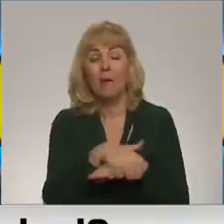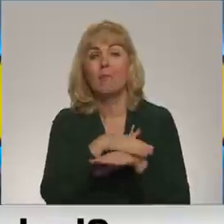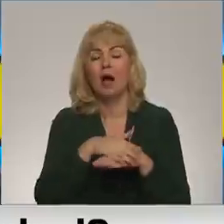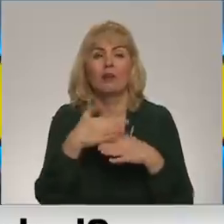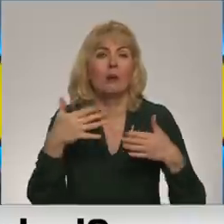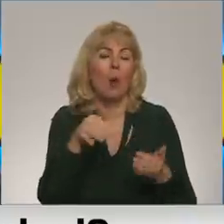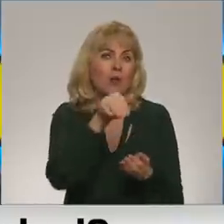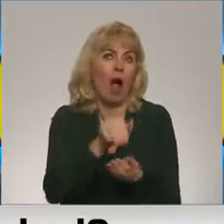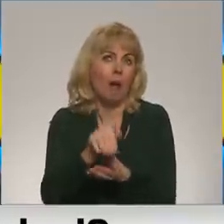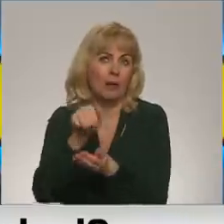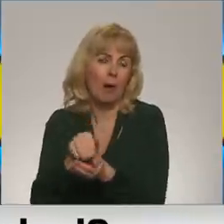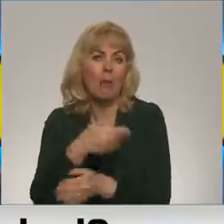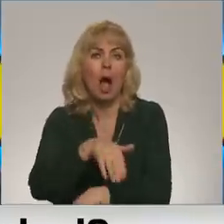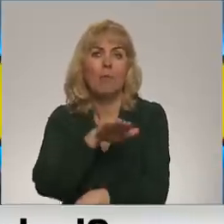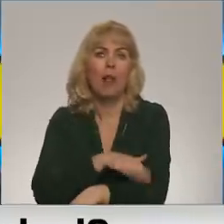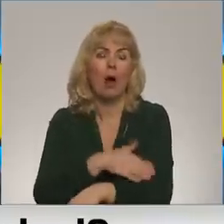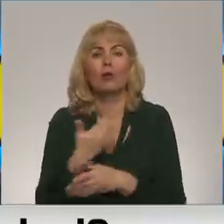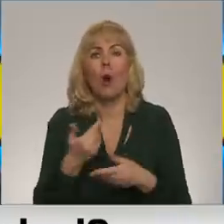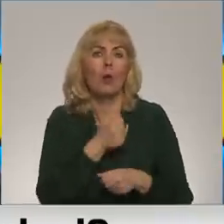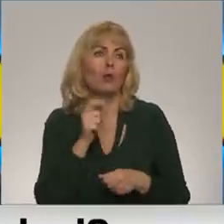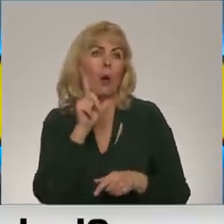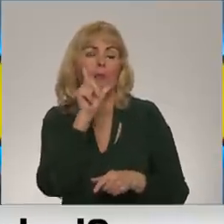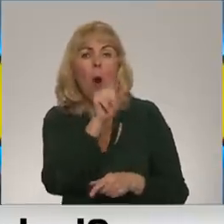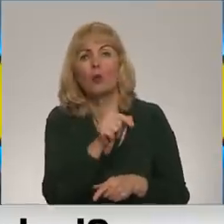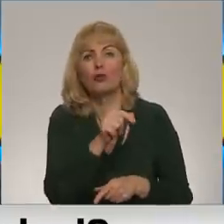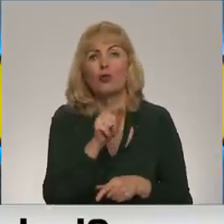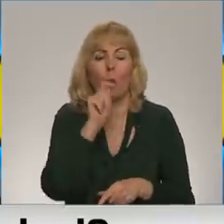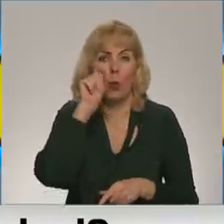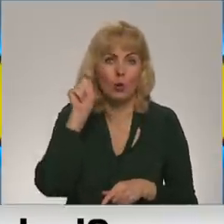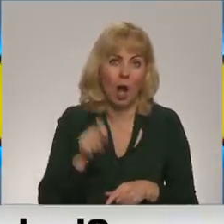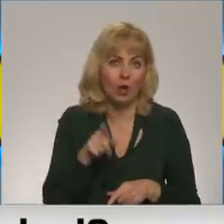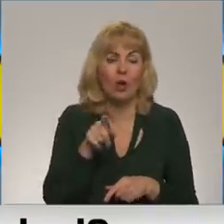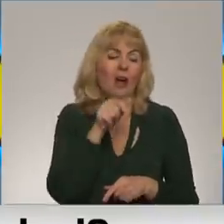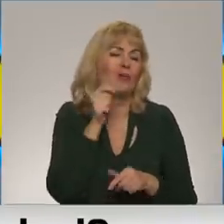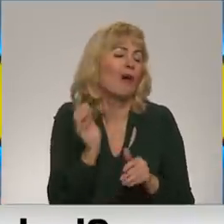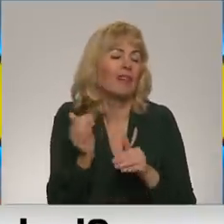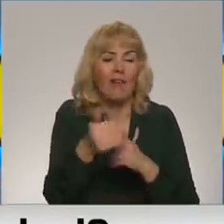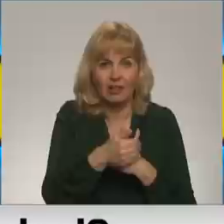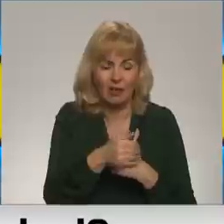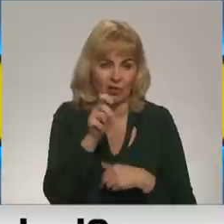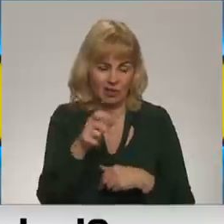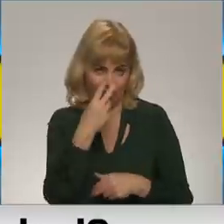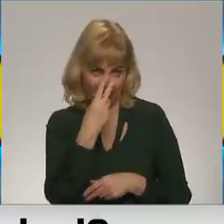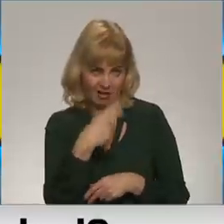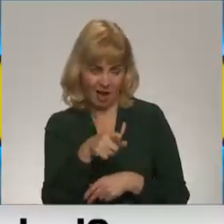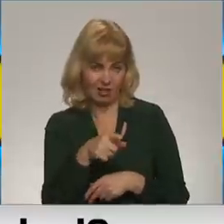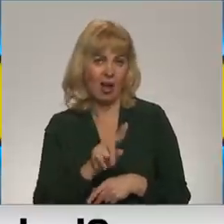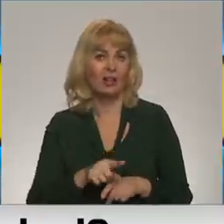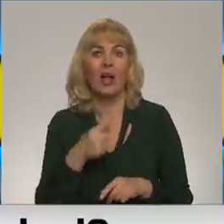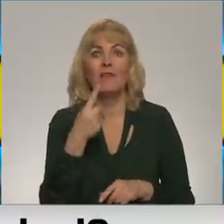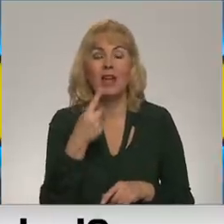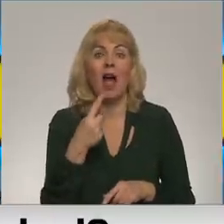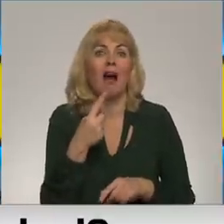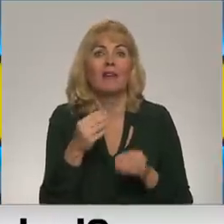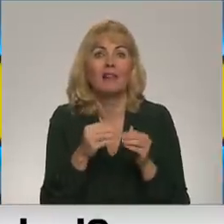Pleskavā, no kuriem karvīri bija davušies uz Austrumu Ukrainu, un to nevar noslēpti. Tie cilvēki redz, ka parādās nevis viena, nevis desmit,